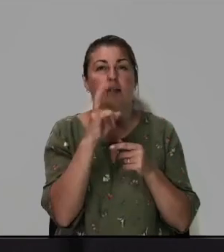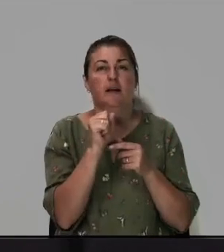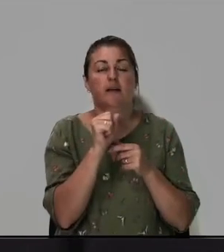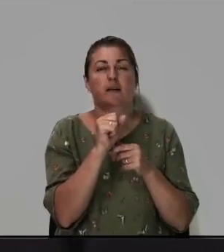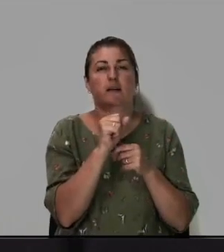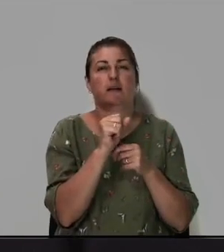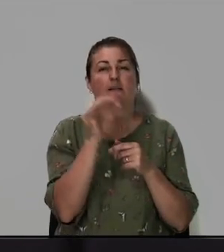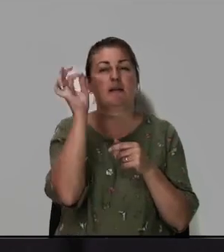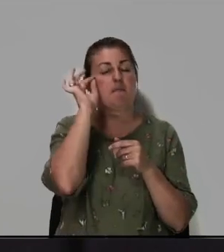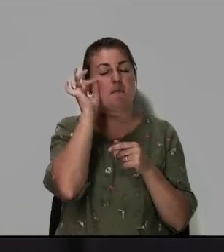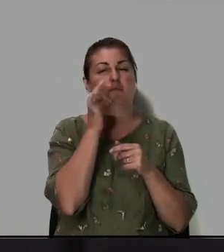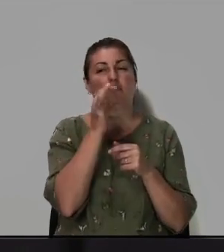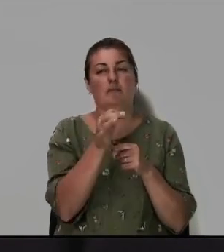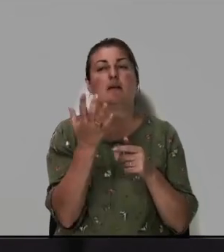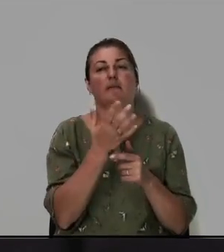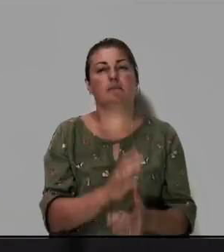напомнить